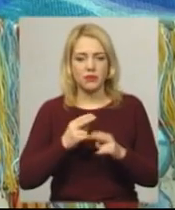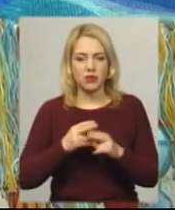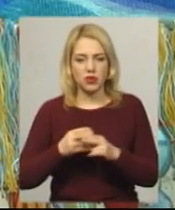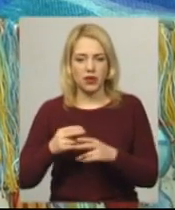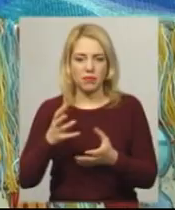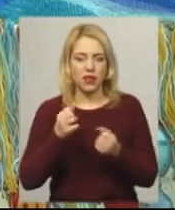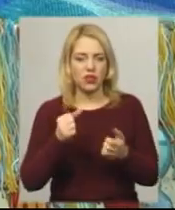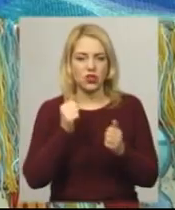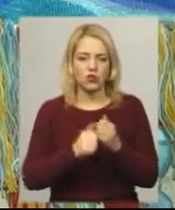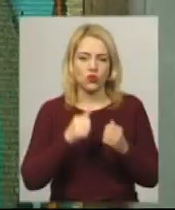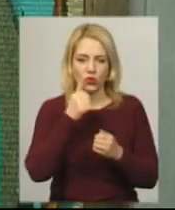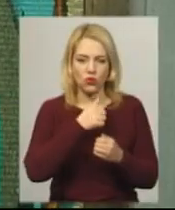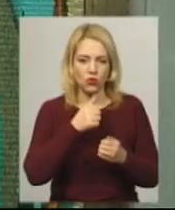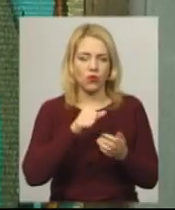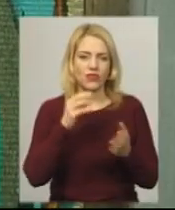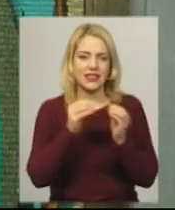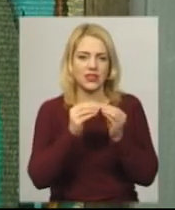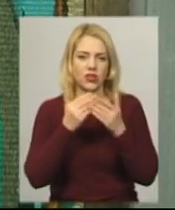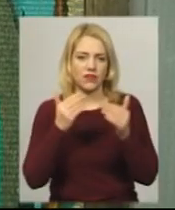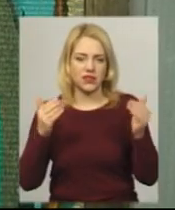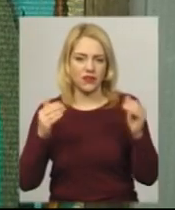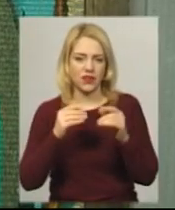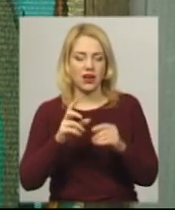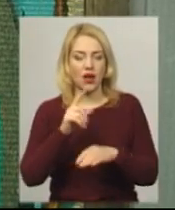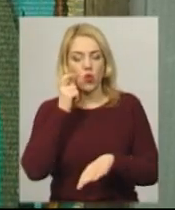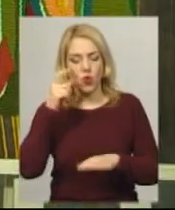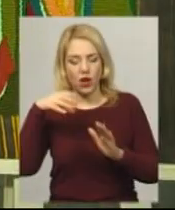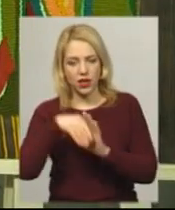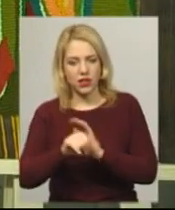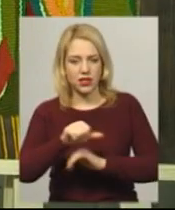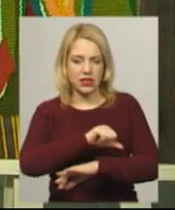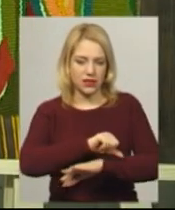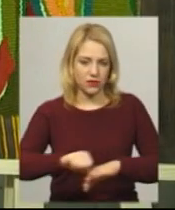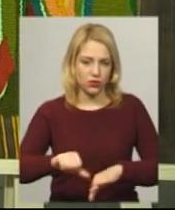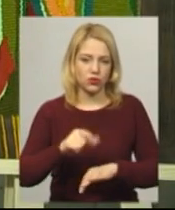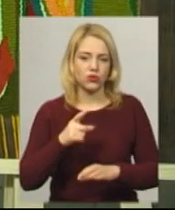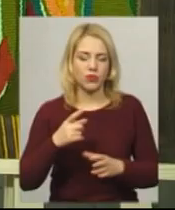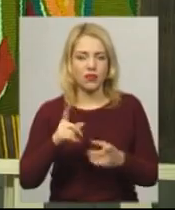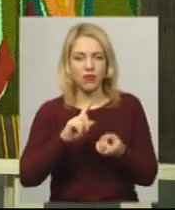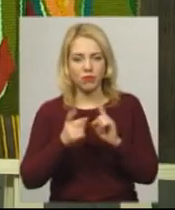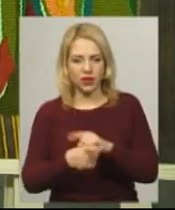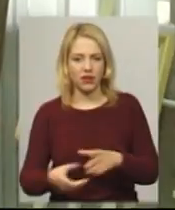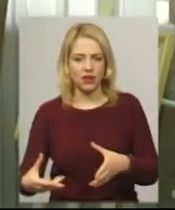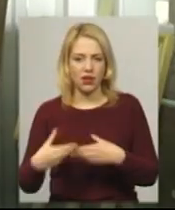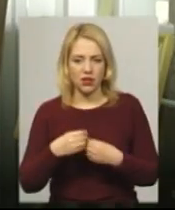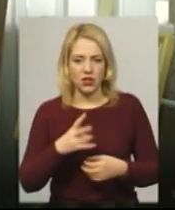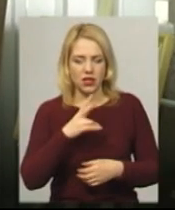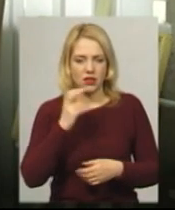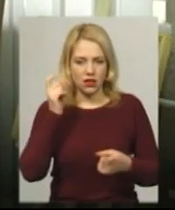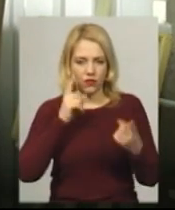брати участь у близько 10 виставках в Україні й за кордоном. Навпаки, надихають на творчість. Я активна у цьому плані.